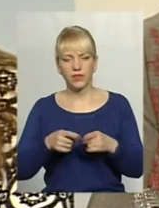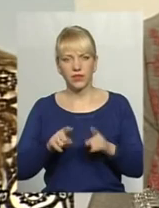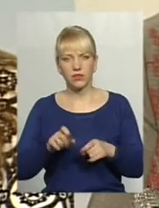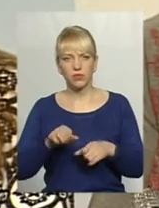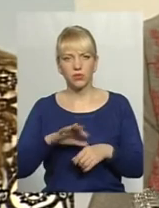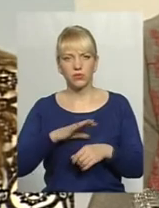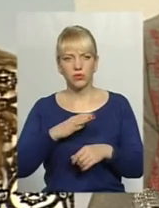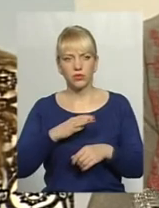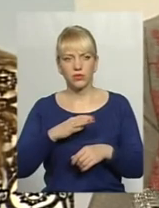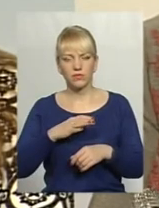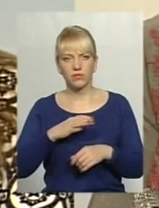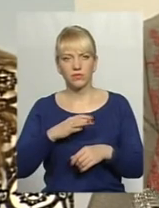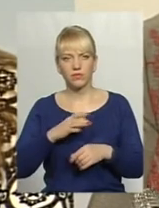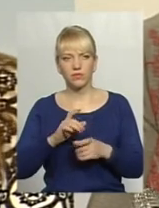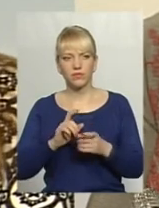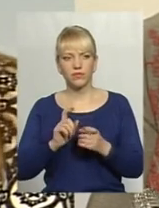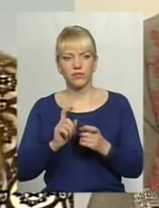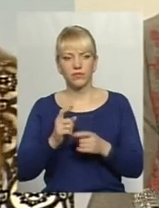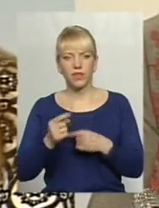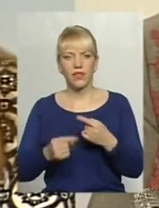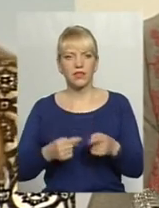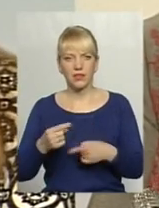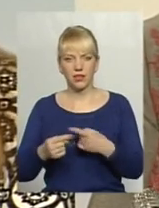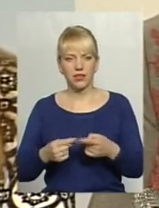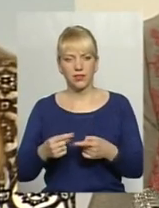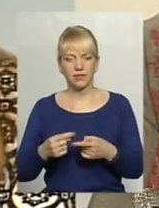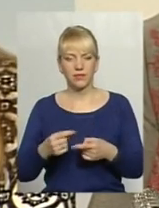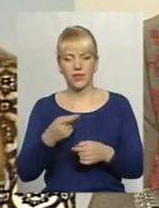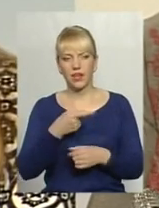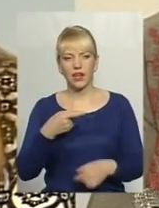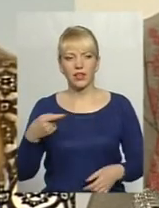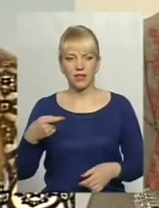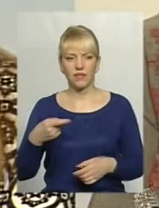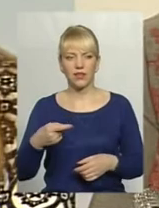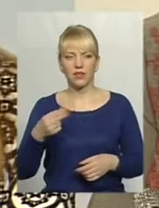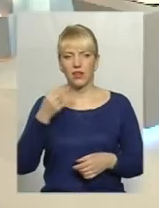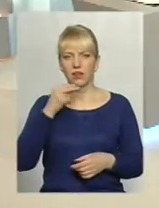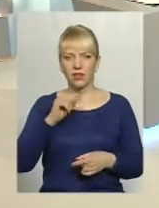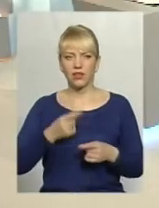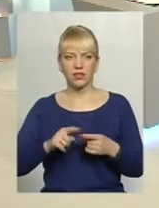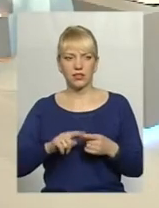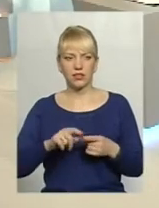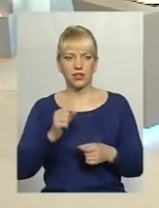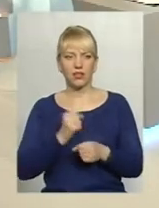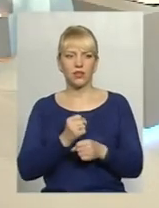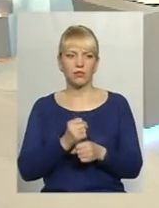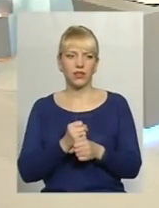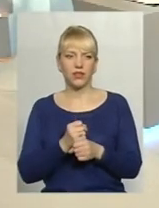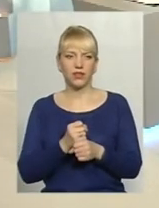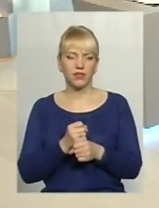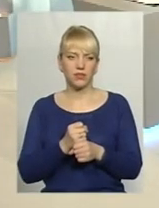бути різні наслідки, як правило, негативні. Краще це робити на тверезу. Так.